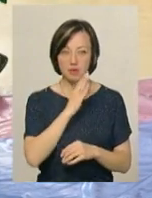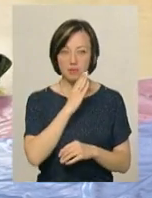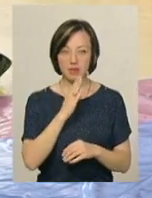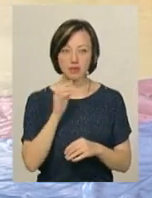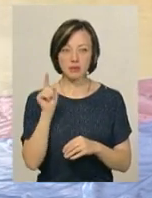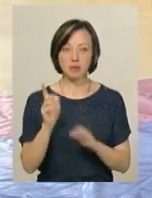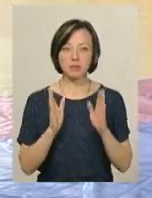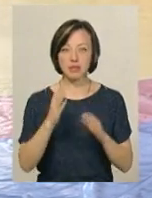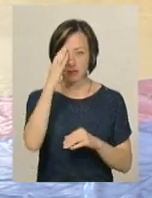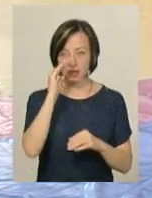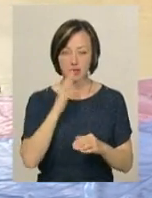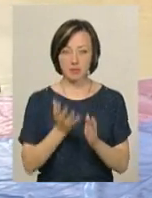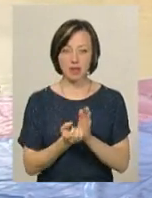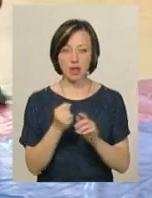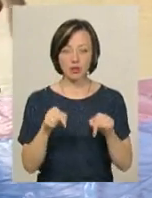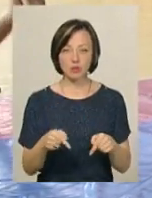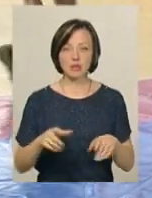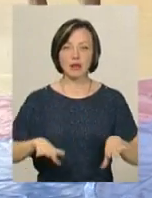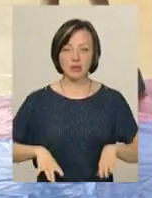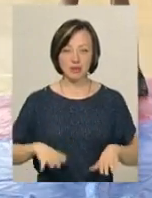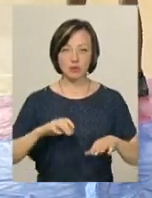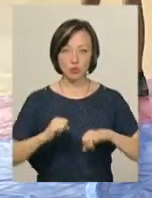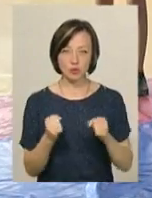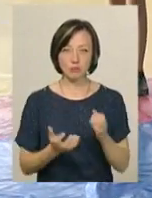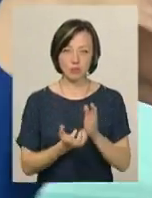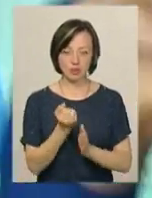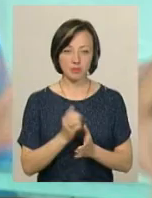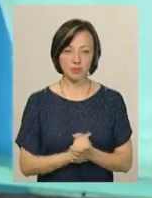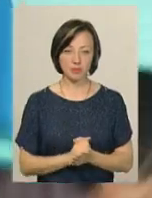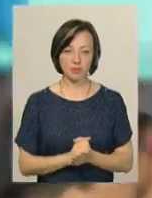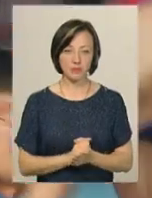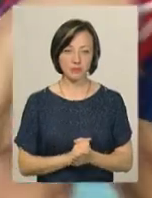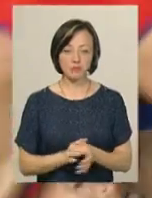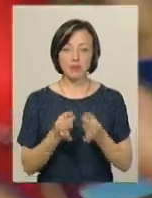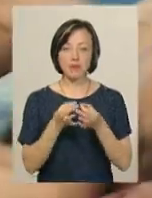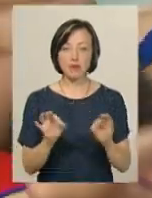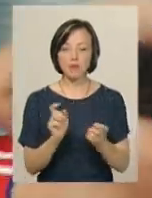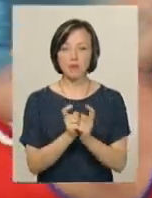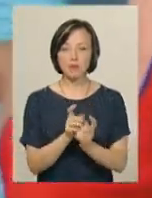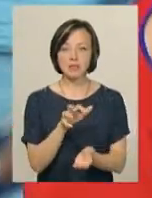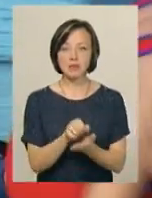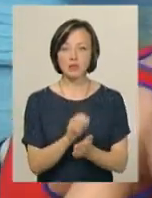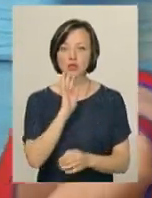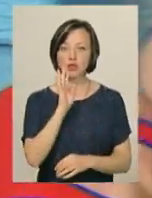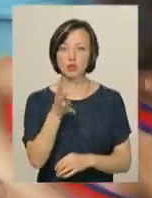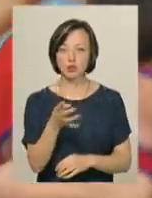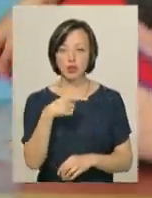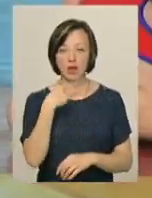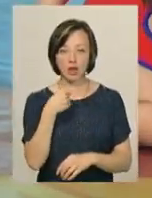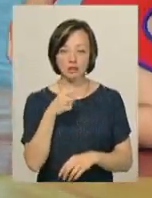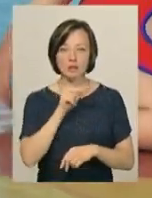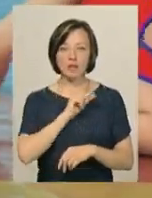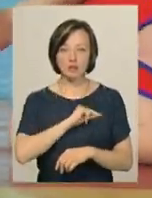то тебе там тільки батьки підтримують. А тут тренера друзі підтримують». Вільною боротьбою Тимофій займається 4 роки. Каже,